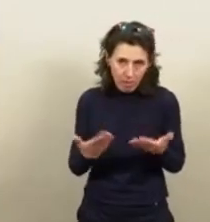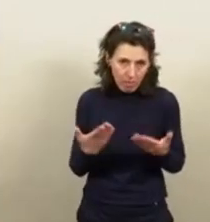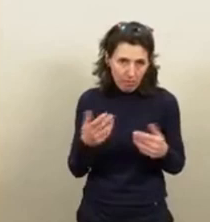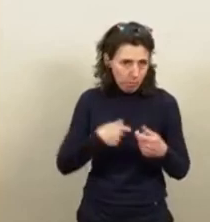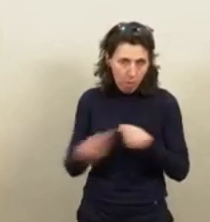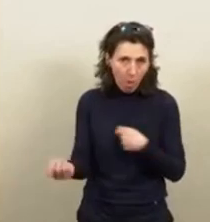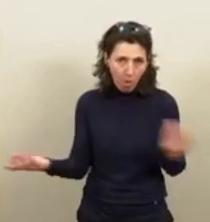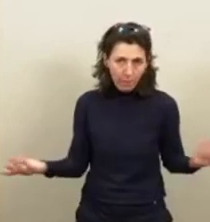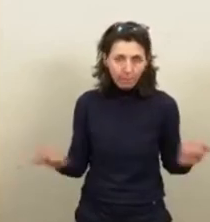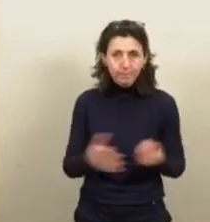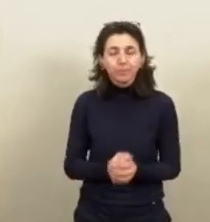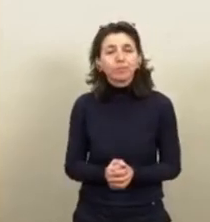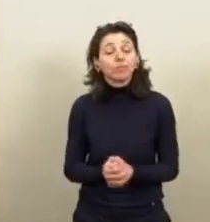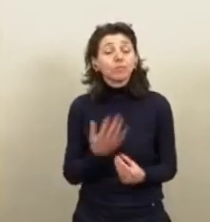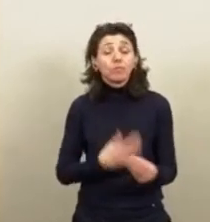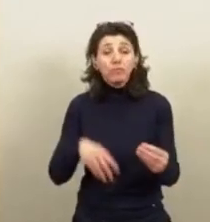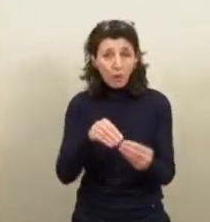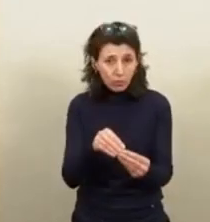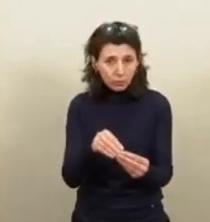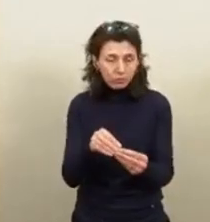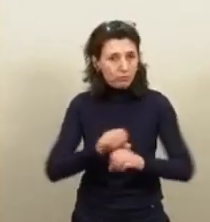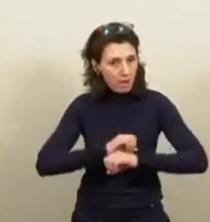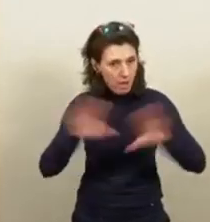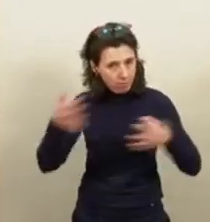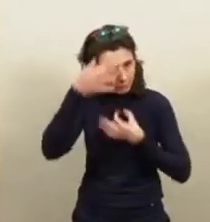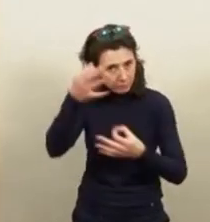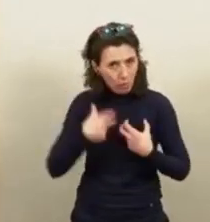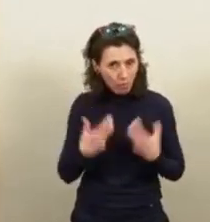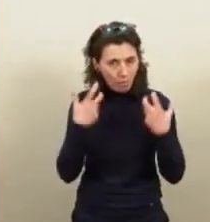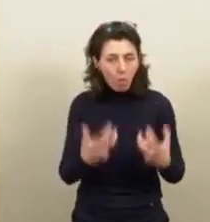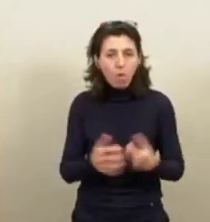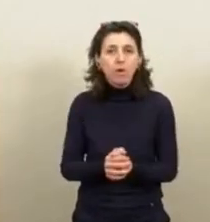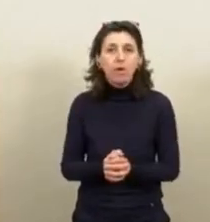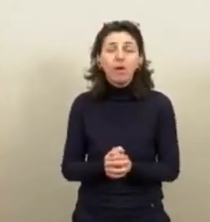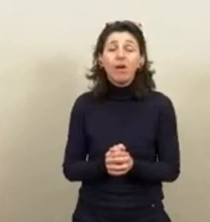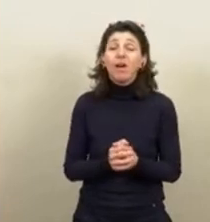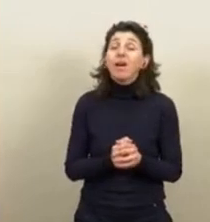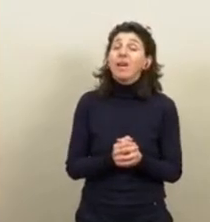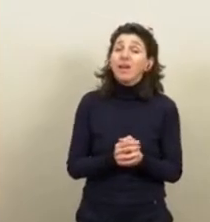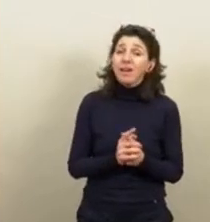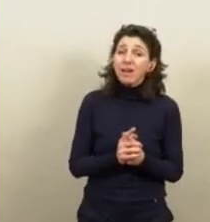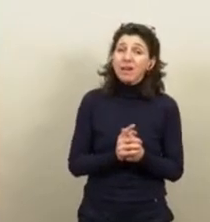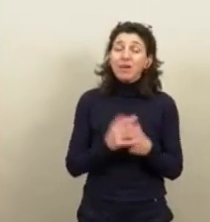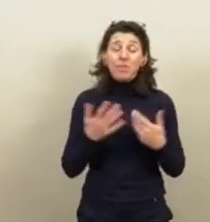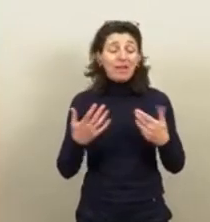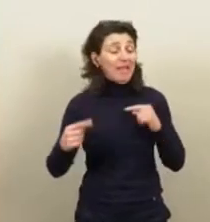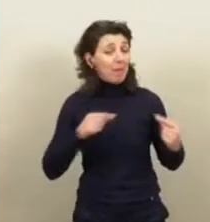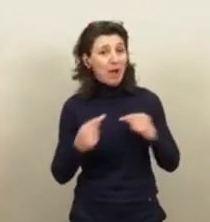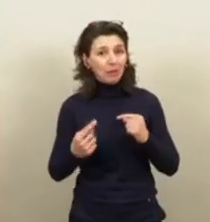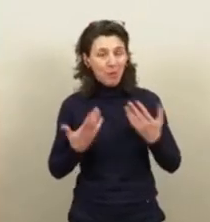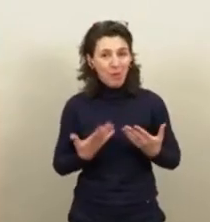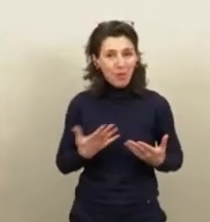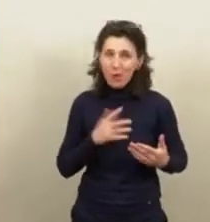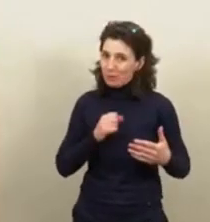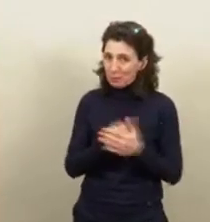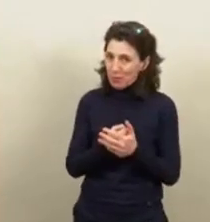j'ajoute, pour être tout à fait clair et précis, que vous n'allez pas jusque-là dans la délibération, puisque, hypocritement,